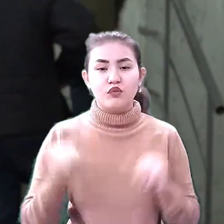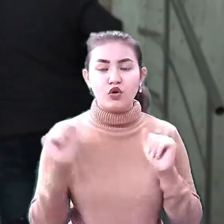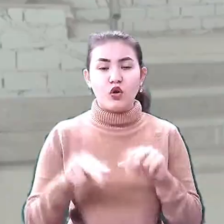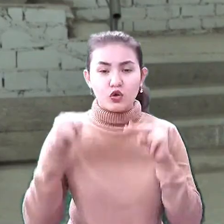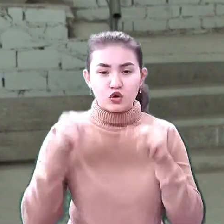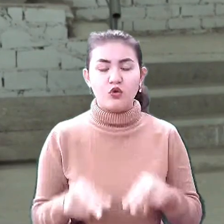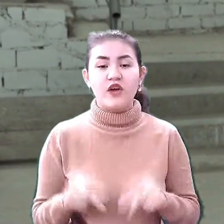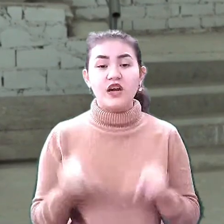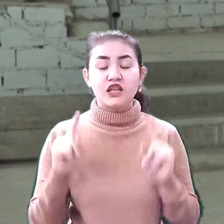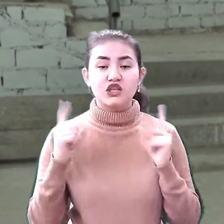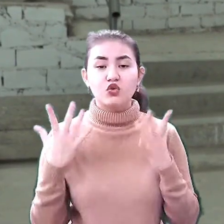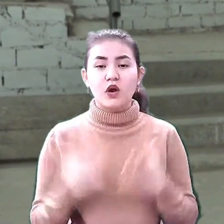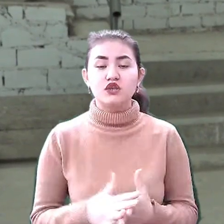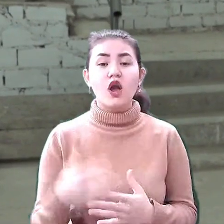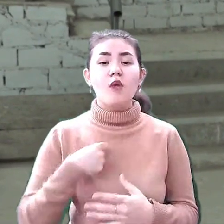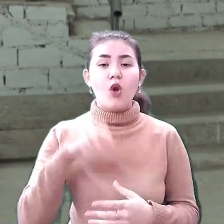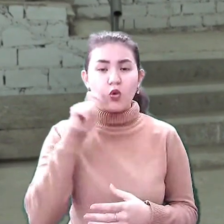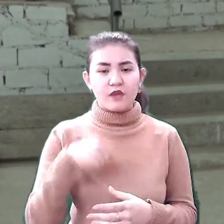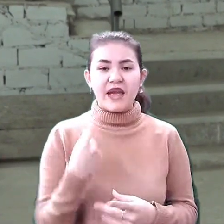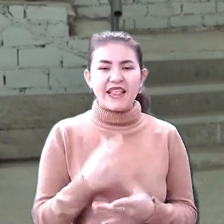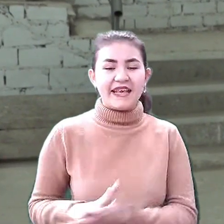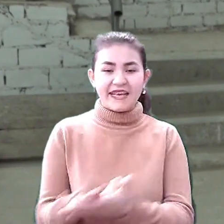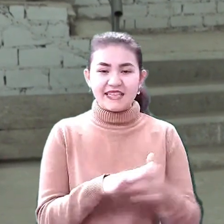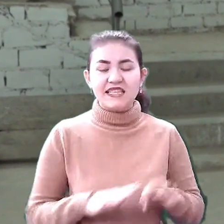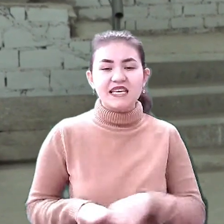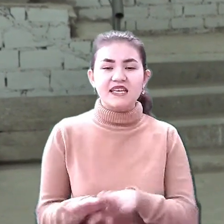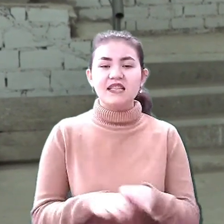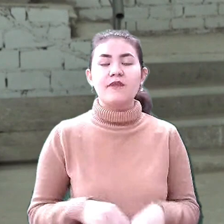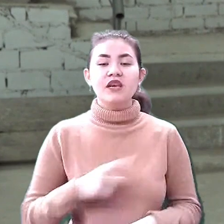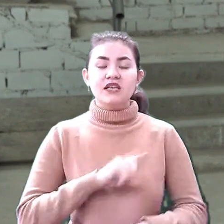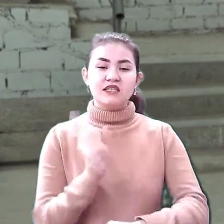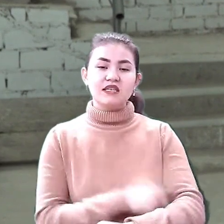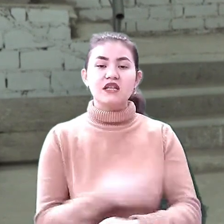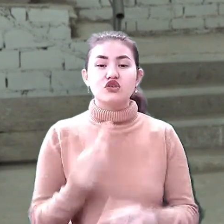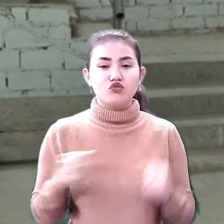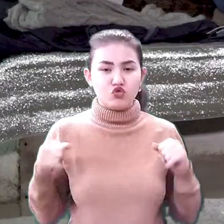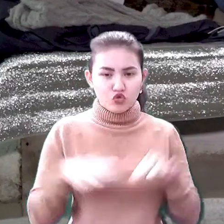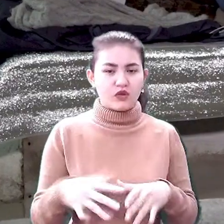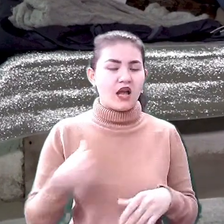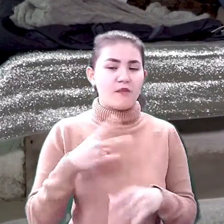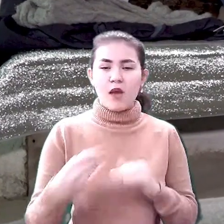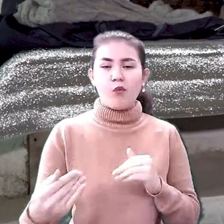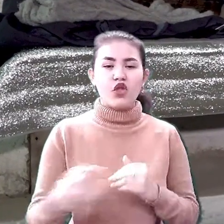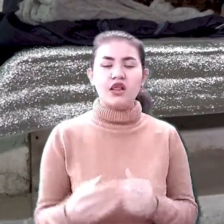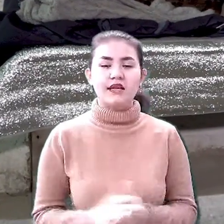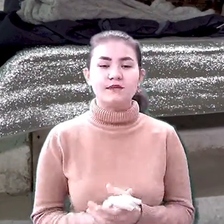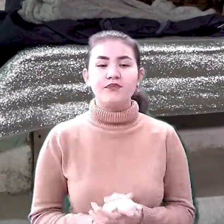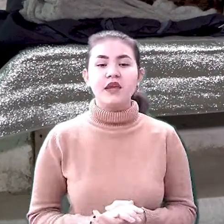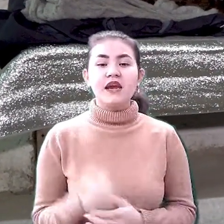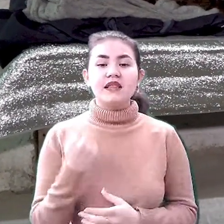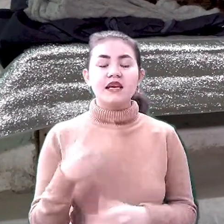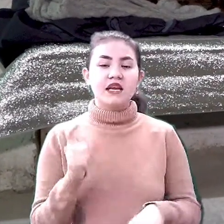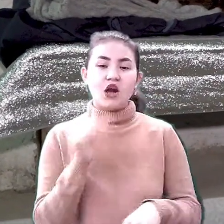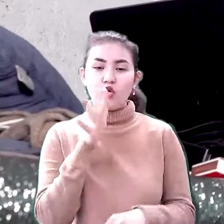ситуацію. Ми Україна, ми одна єдина, ціла. І якщо ми згуртуємось, нас вже не потолати. Декілька годин тут в